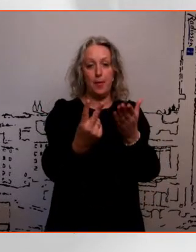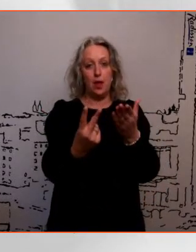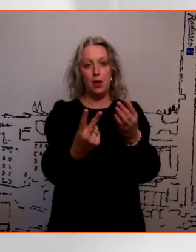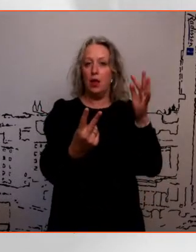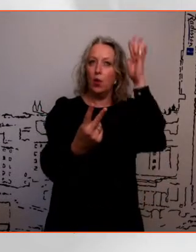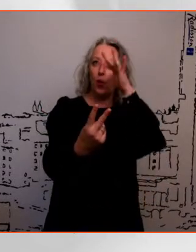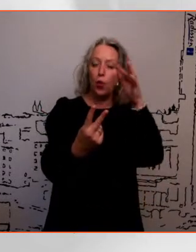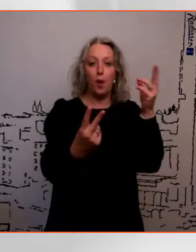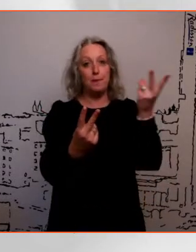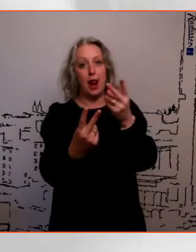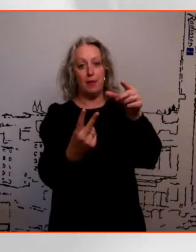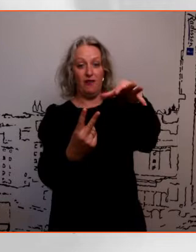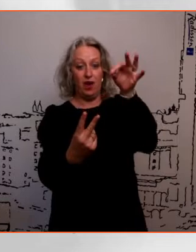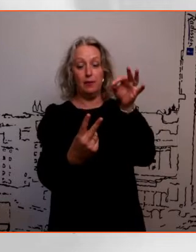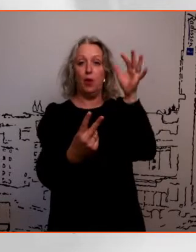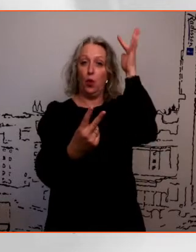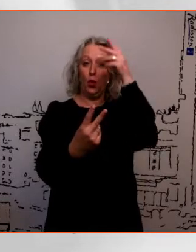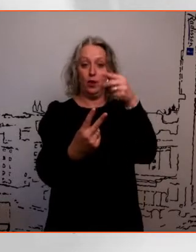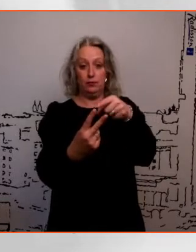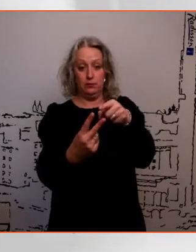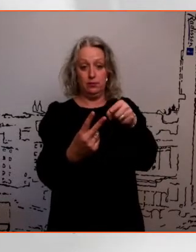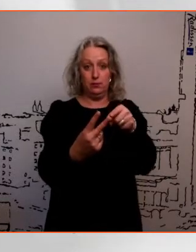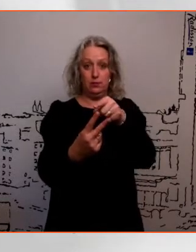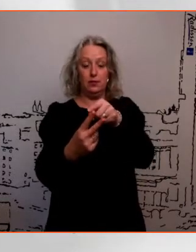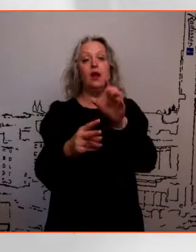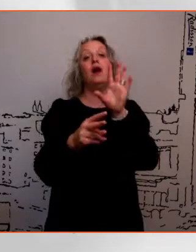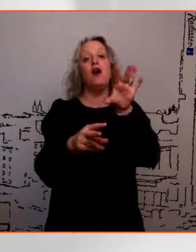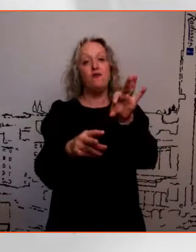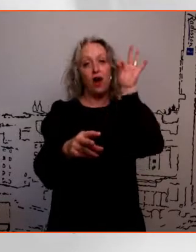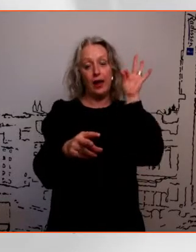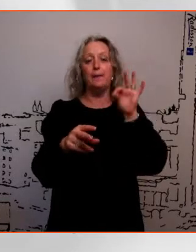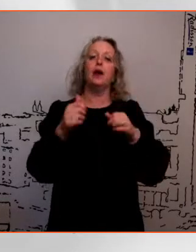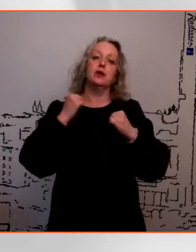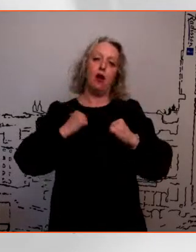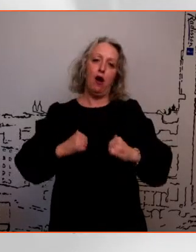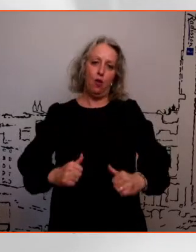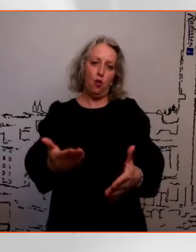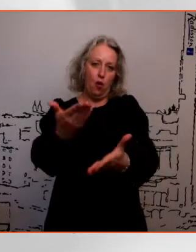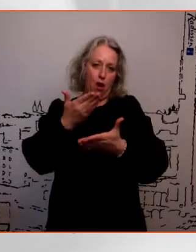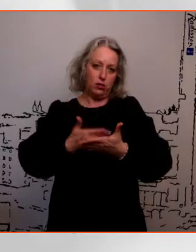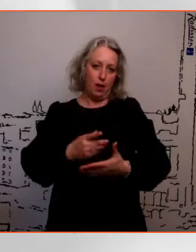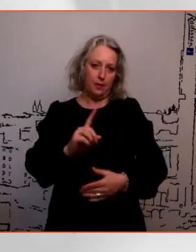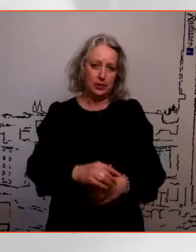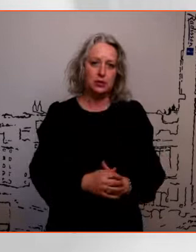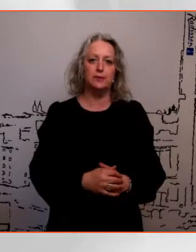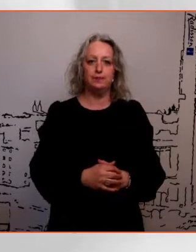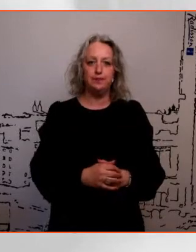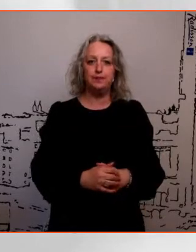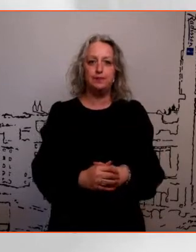mõlemalt tegemas ja siis valib selle, kus tal on selline tugev rahutunne taga. Et ma arvan, et see otsus